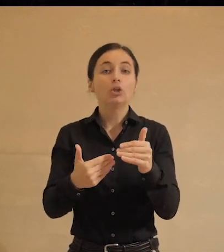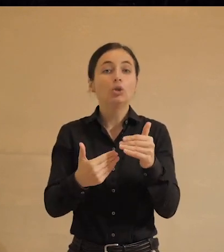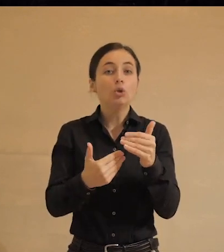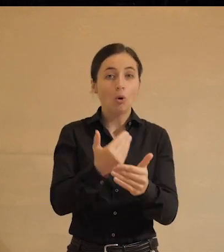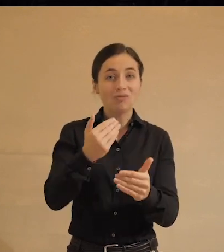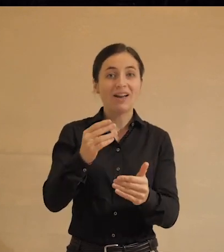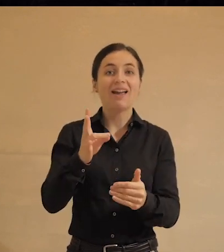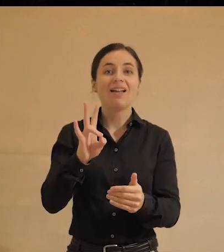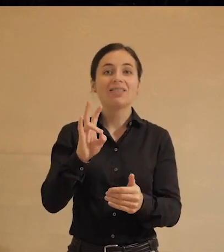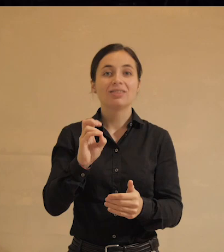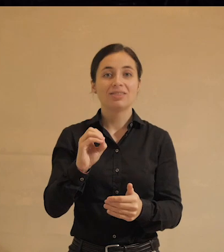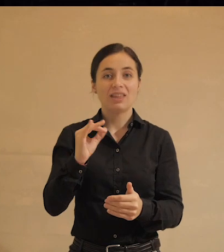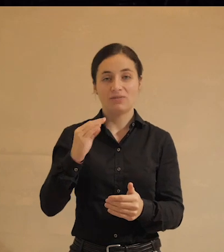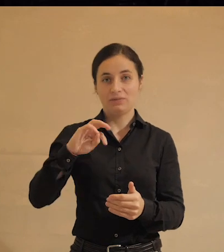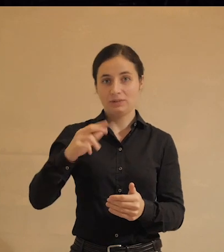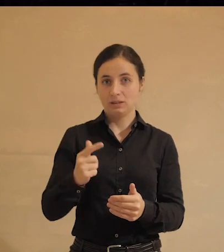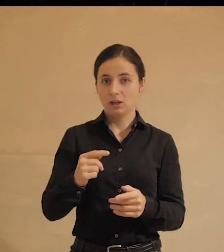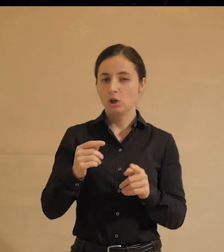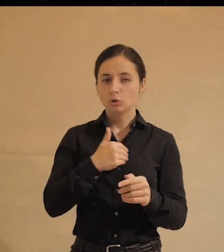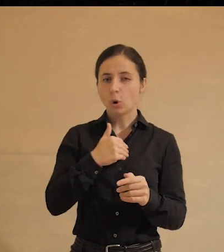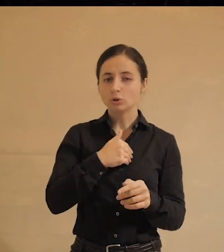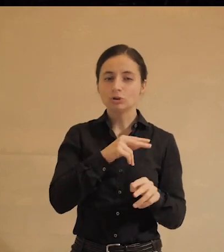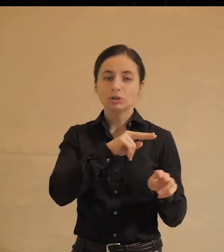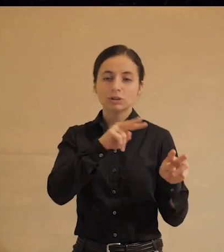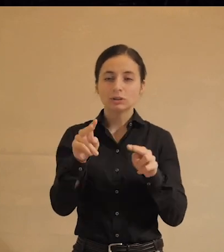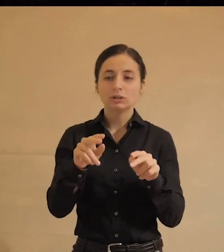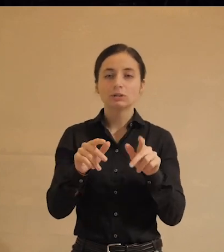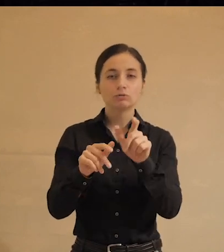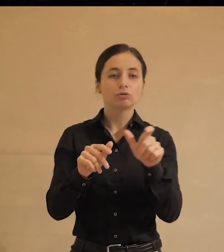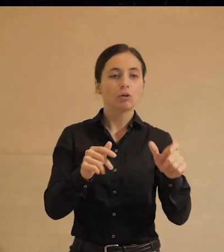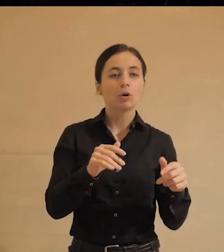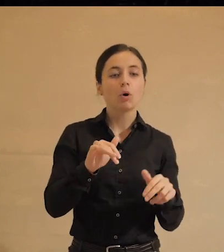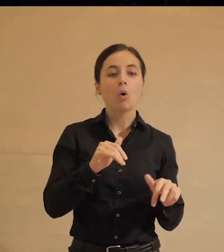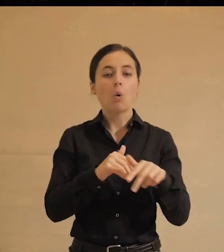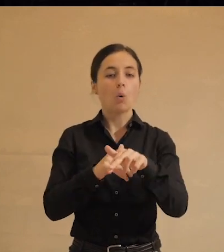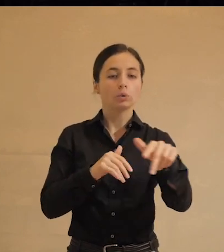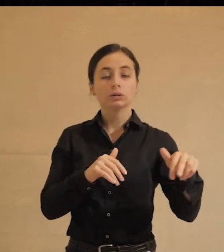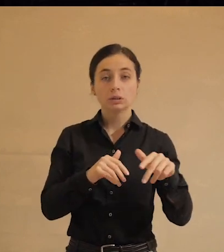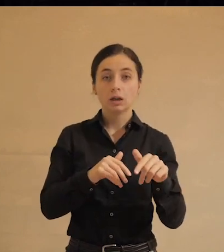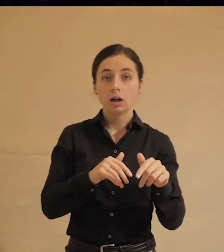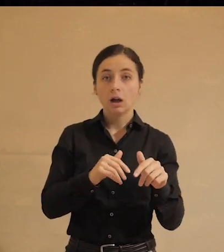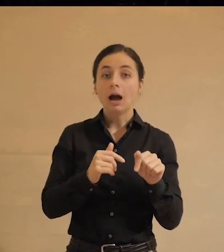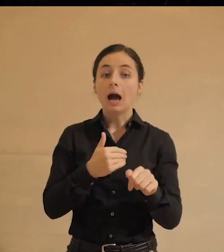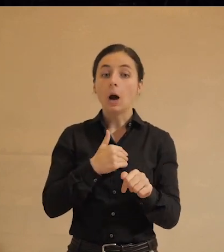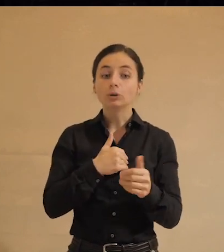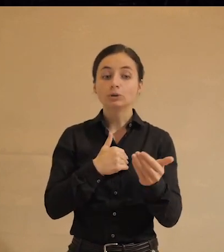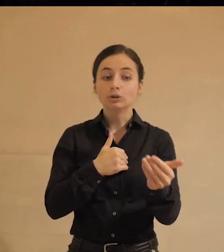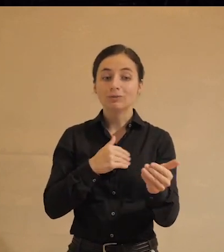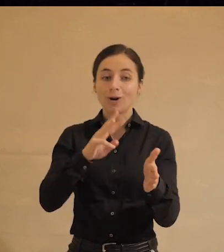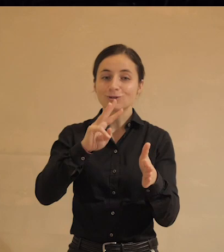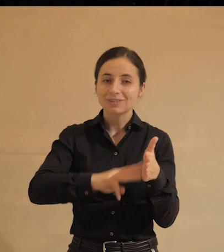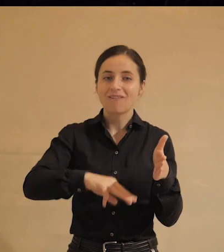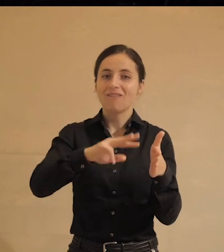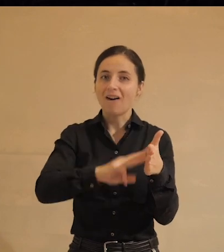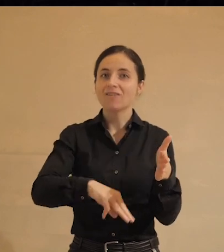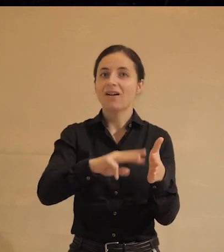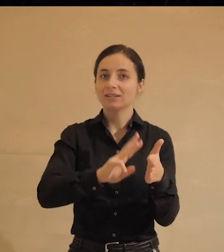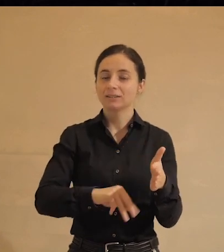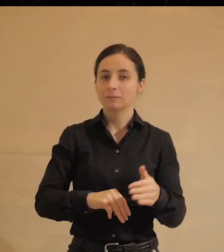-то неизвестно кто. Хочется ведь не просто следить, куда там человечек ходит туда-сюда, а хочется же его все время штрафовать,